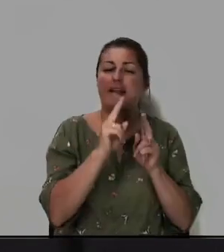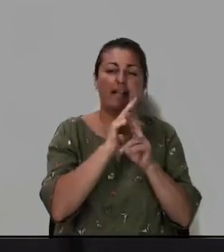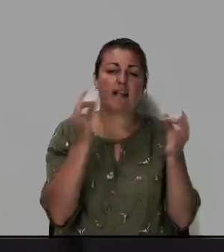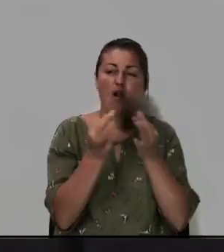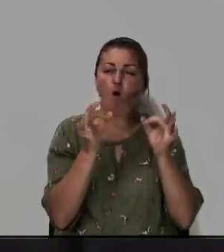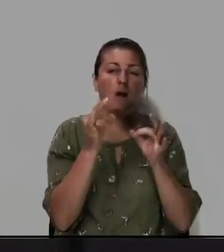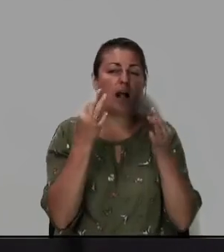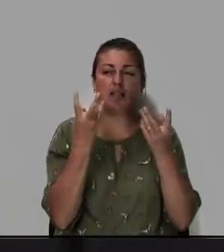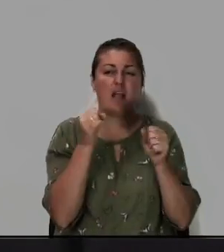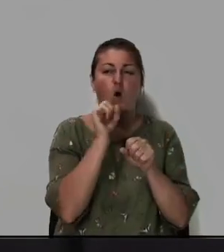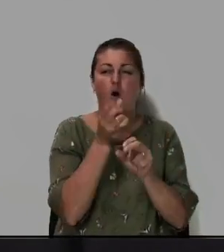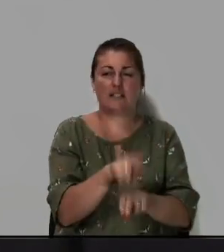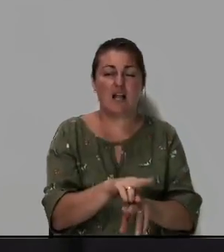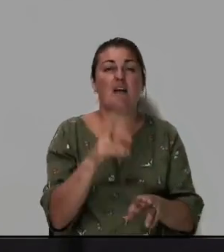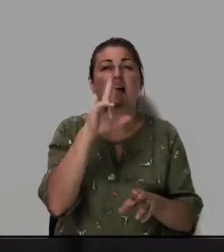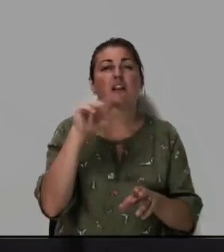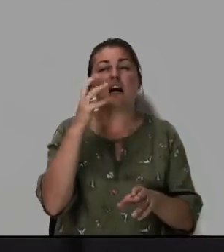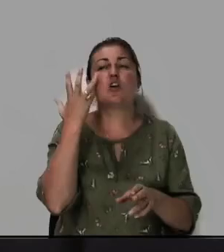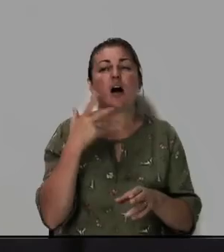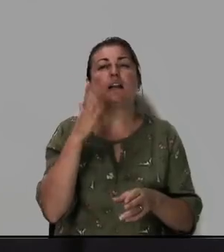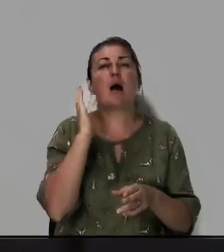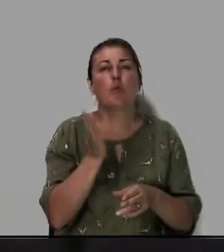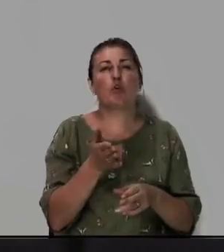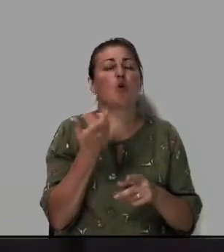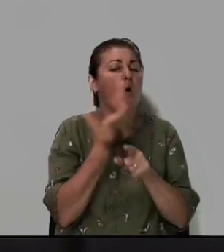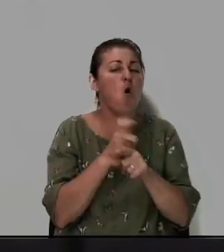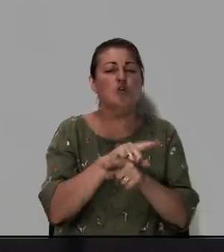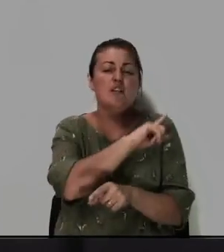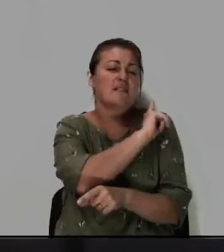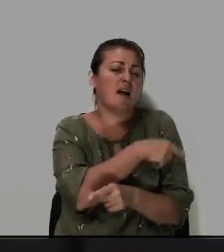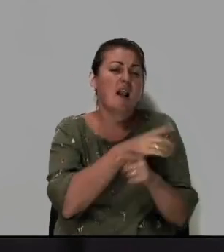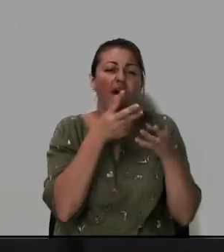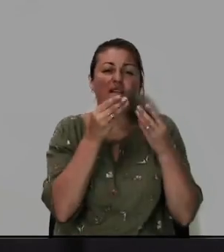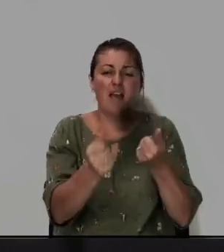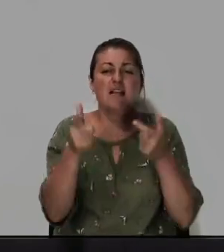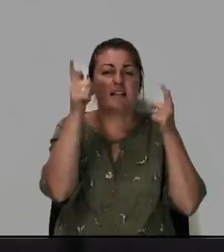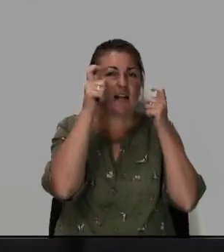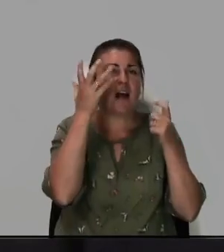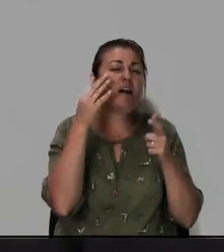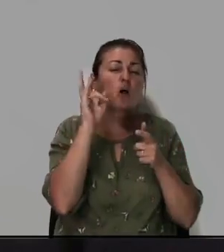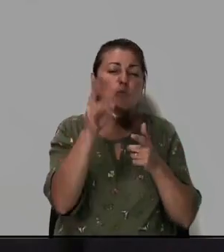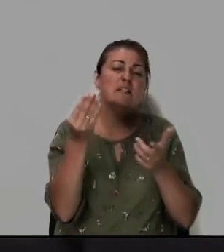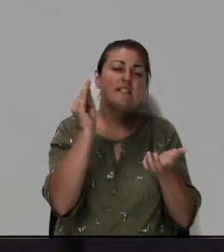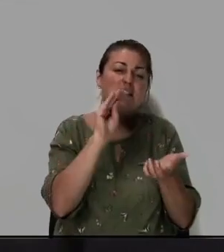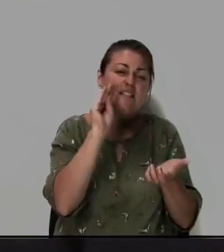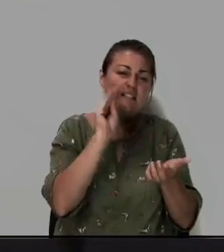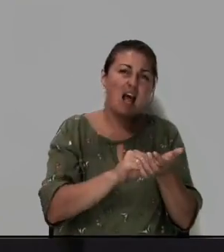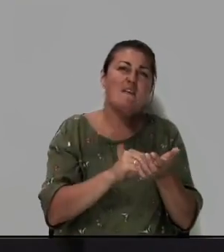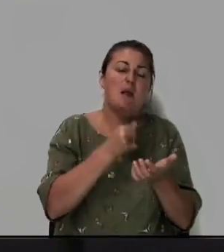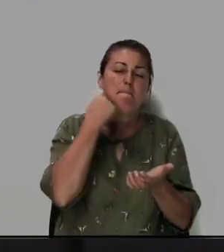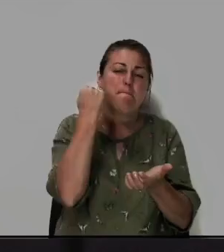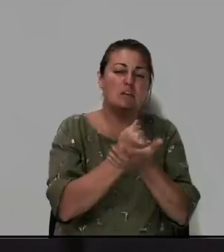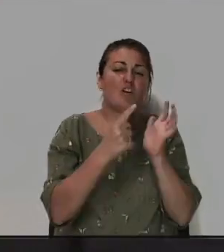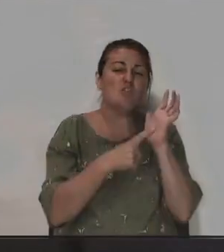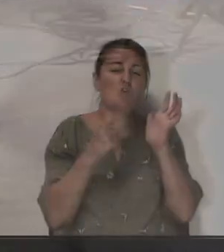даже и тогда когда будет очень сильное влияние сатаны когда он будет ставить печать 666